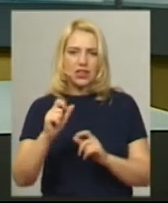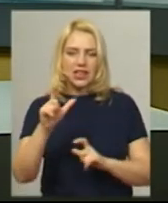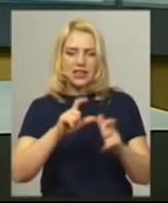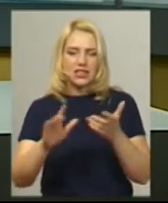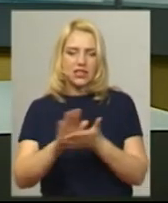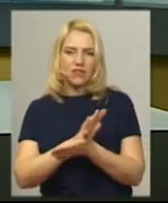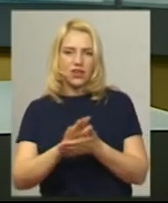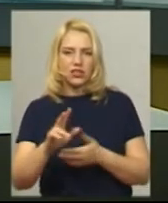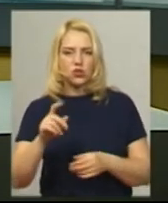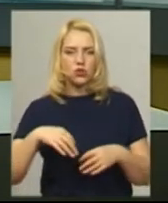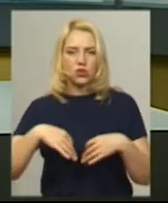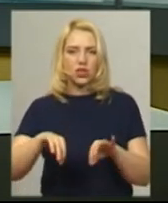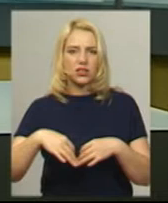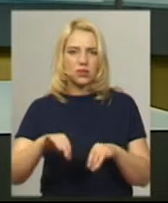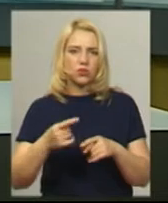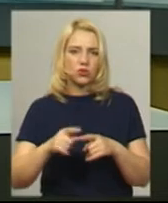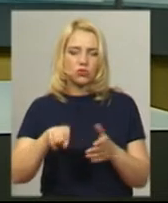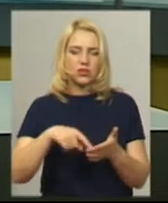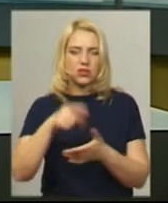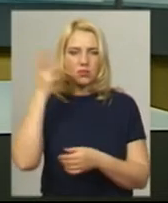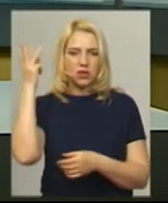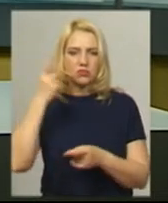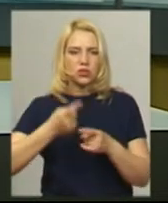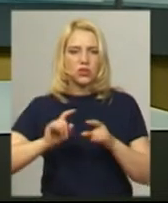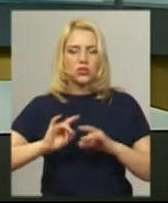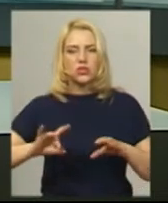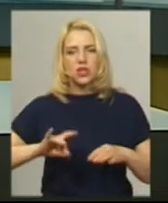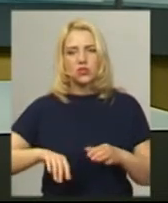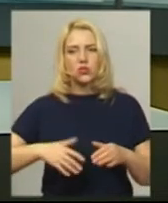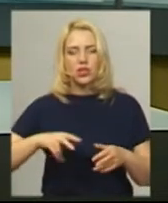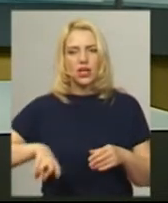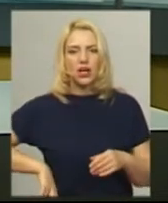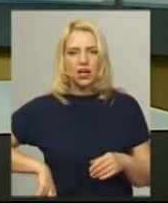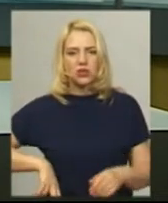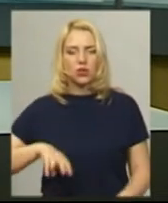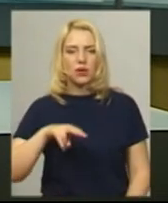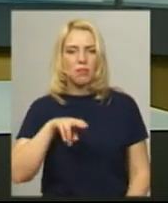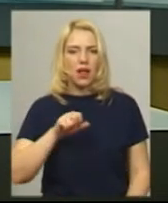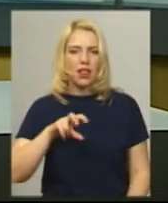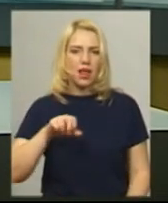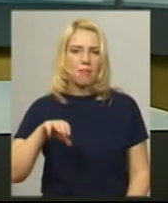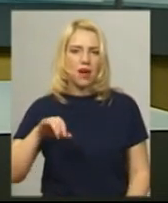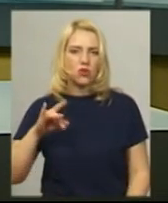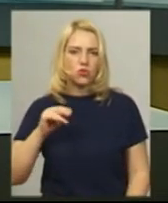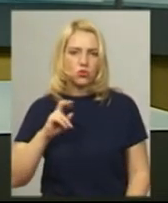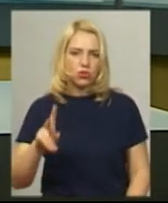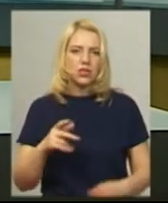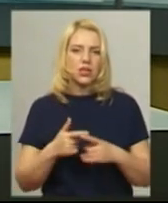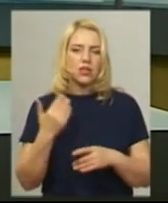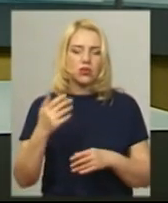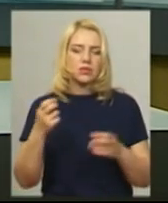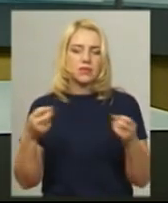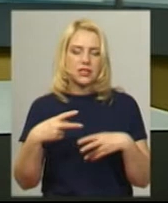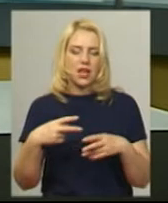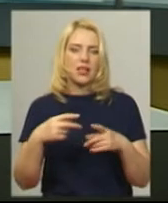транспорту Хмельницького. Про це каже директор підприємства «Електротранс» Віктор Паламарчук. За його словами, спеціальна бригада,